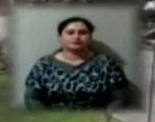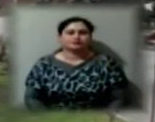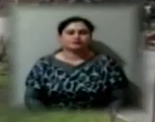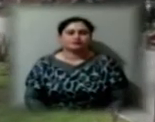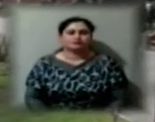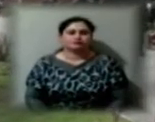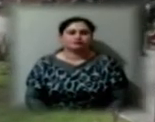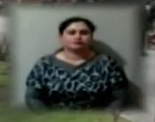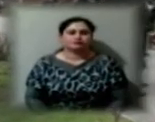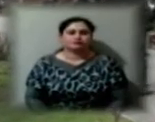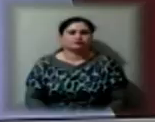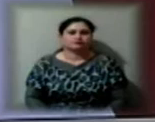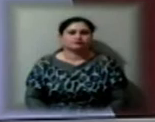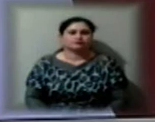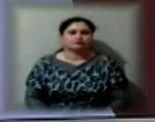на Суспільному, Херсон.